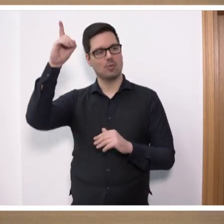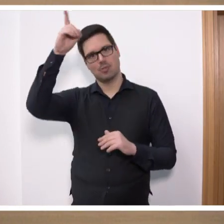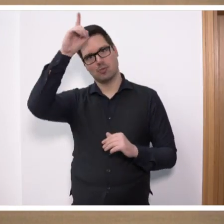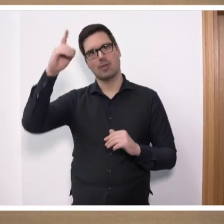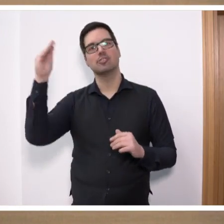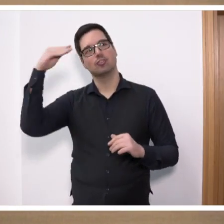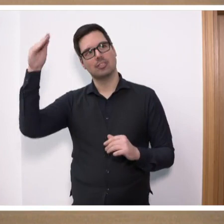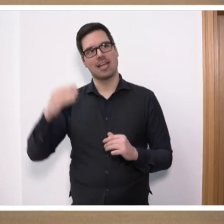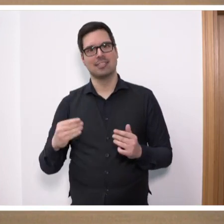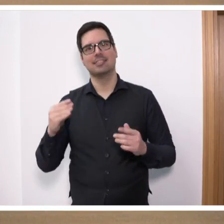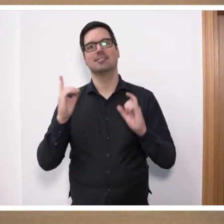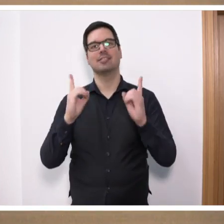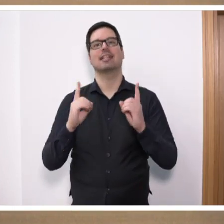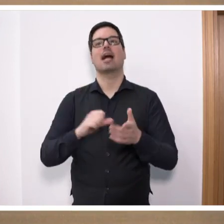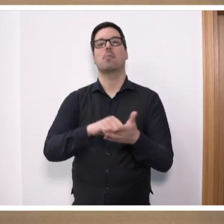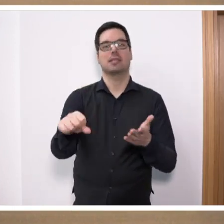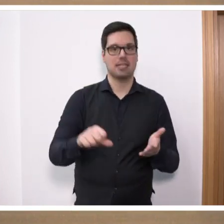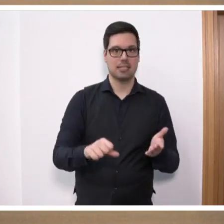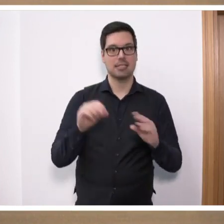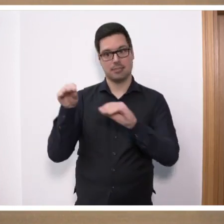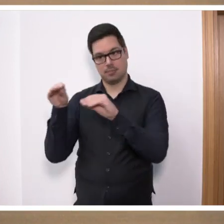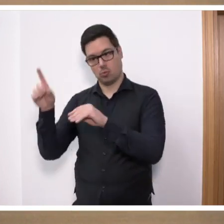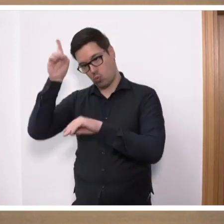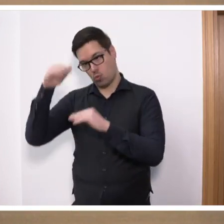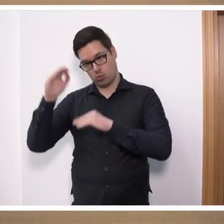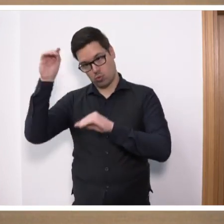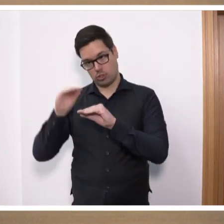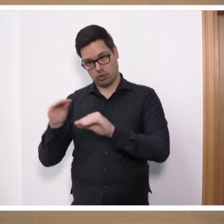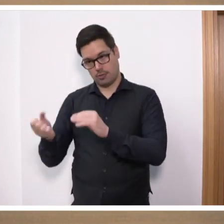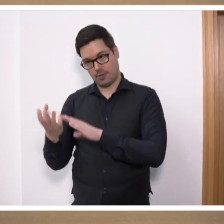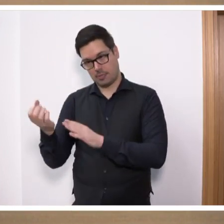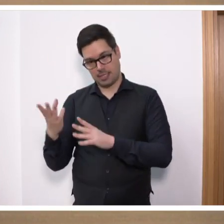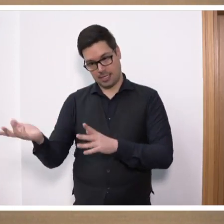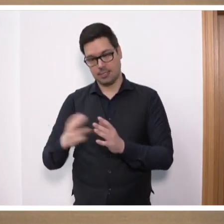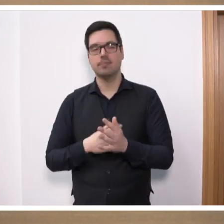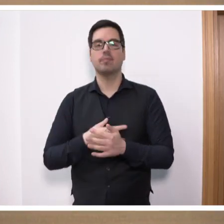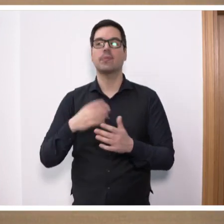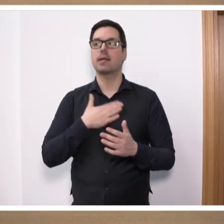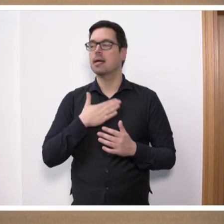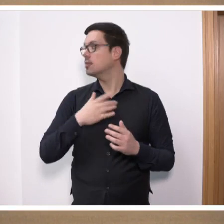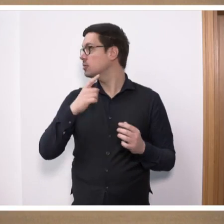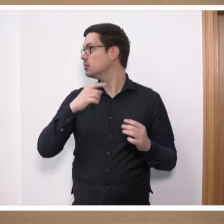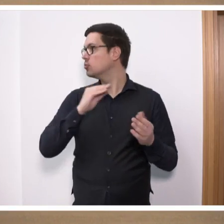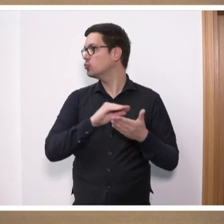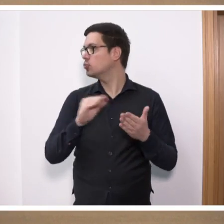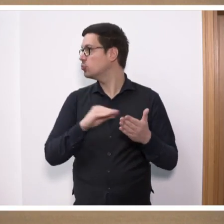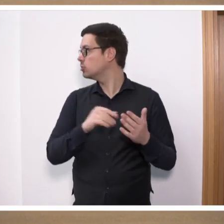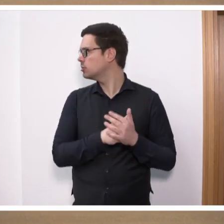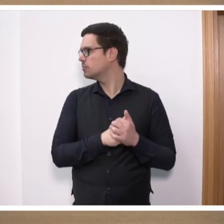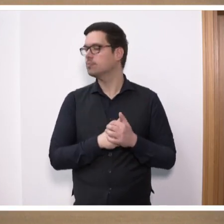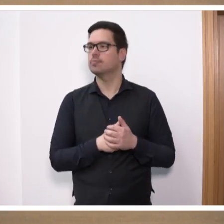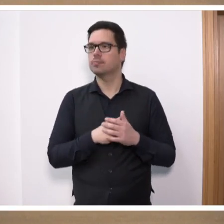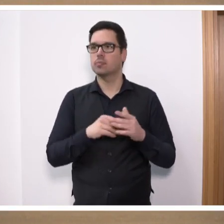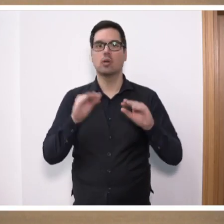und dass die Lehrer dafür bezahlt werden, den Kindern die hochdeutsche Sprache zu vermitteln. Und an meinen Schulen, die ich geleitet habe, ist im